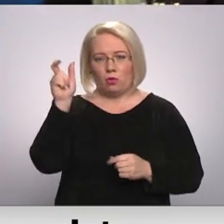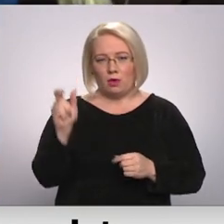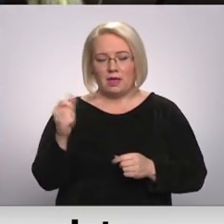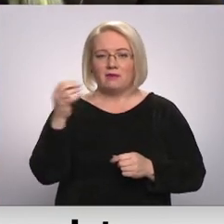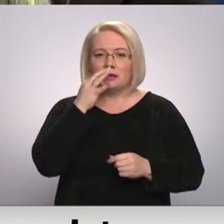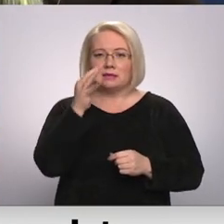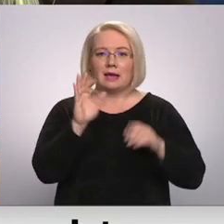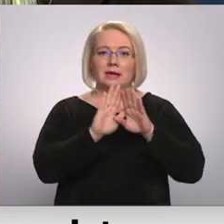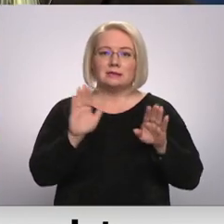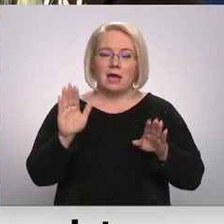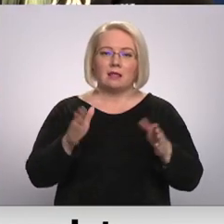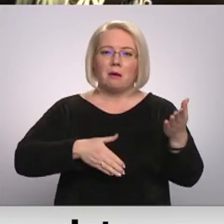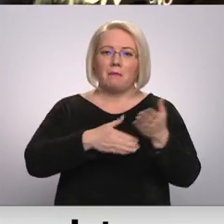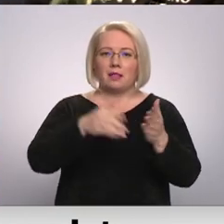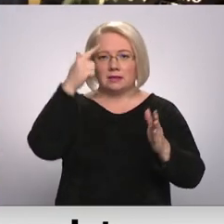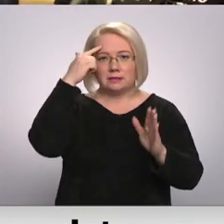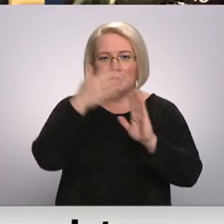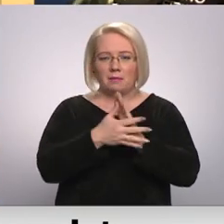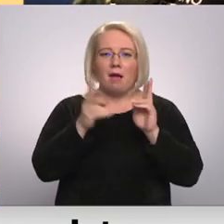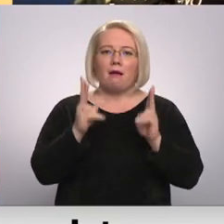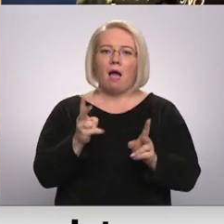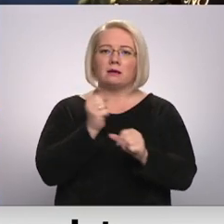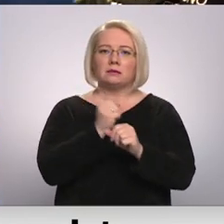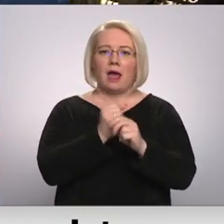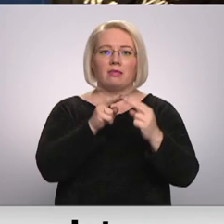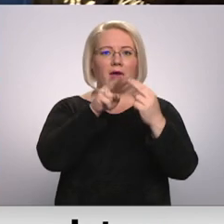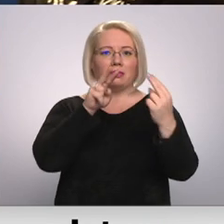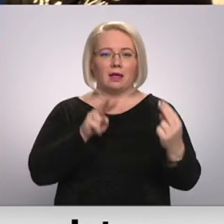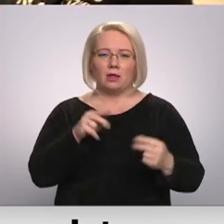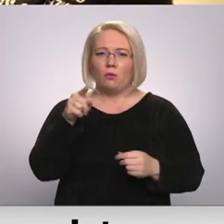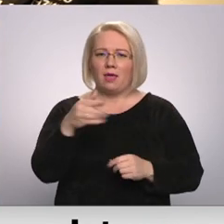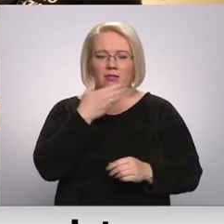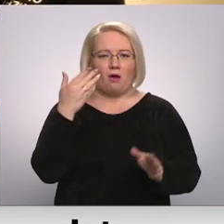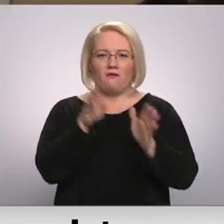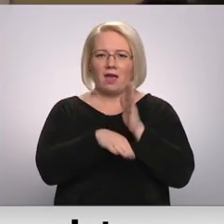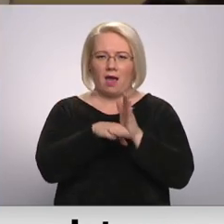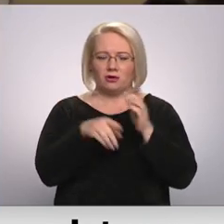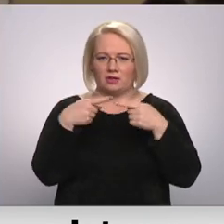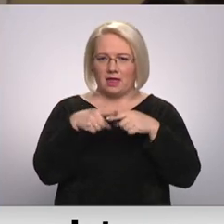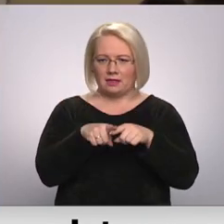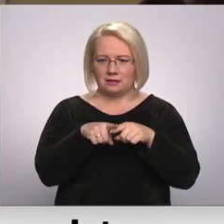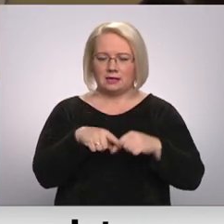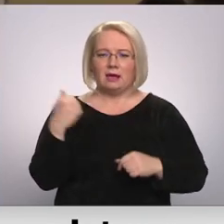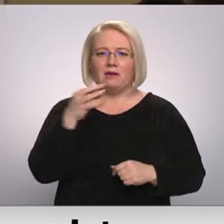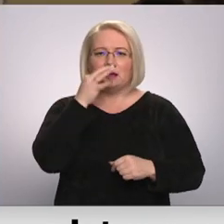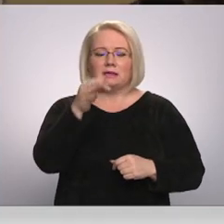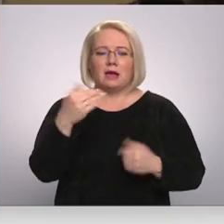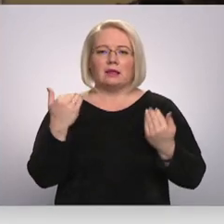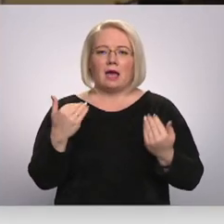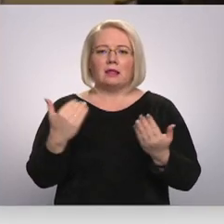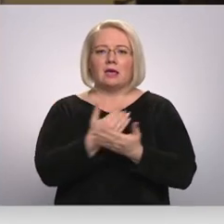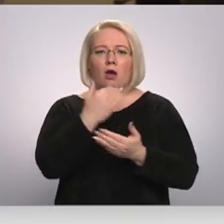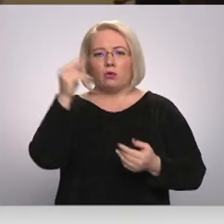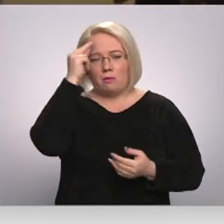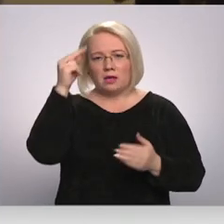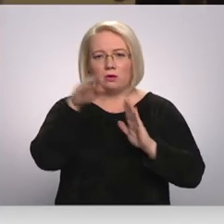palīdz saprast, kā funkcionē tilti, kas nemaz nav tik vienkārša inženieru tehniskā būve. Tagad saskaņā ar jauno mācību programmu ir